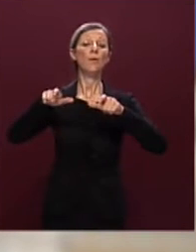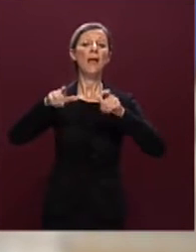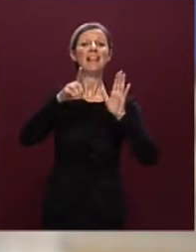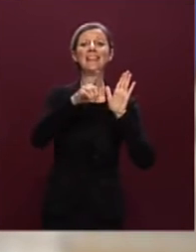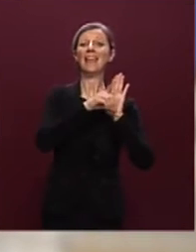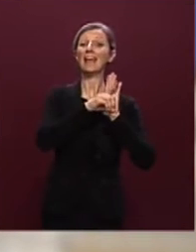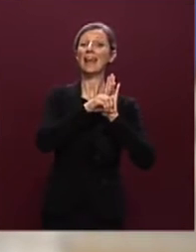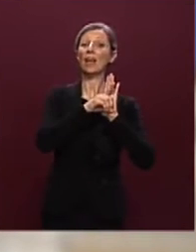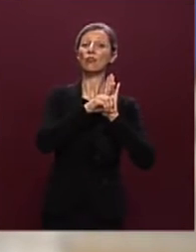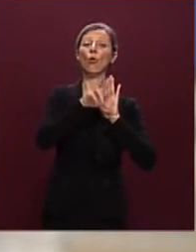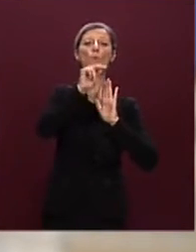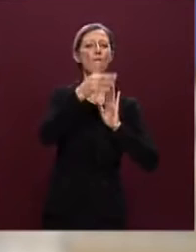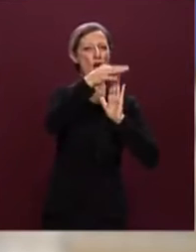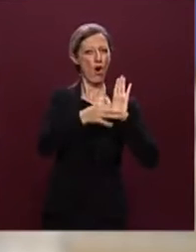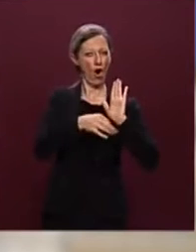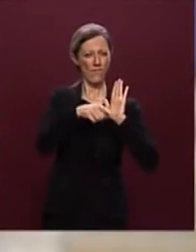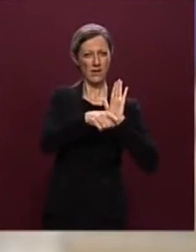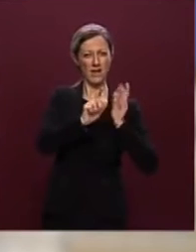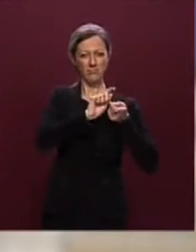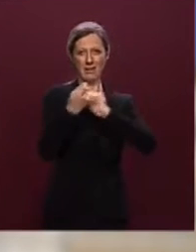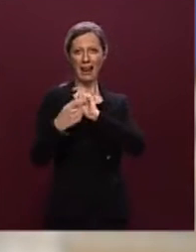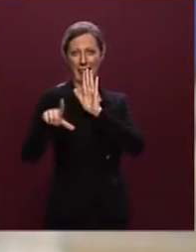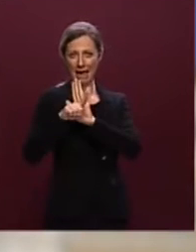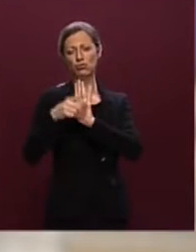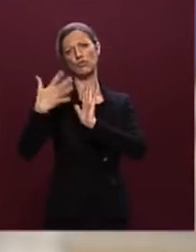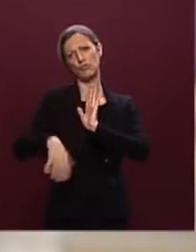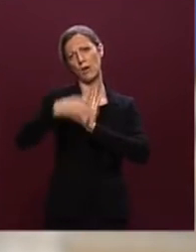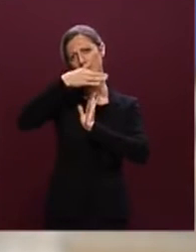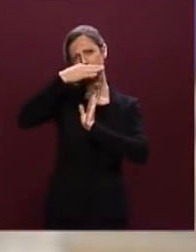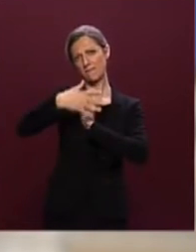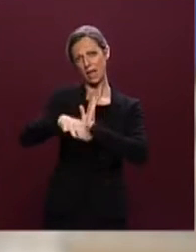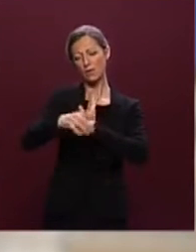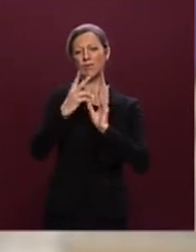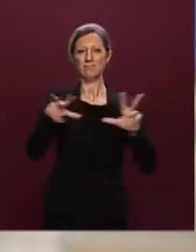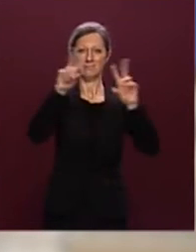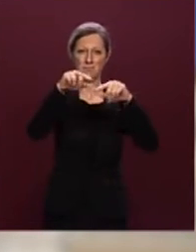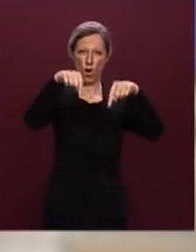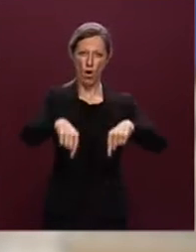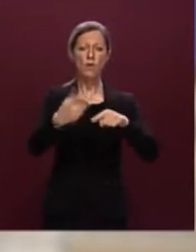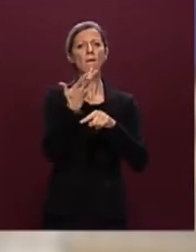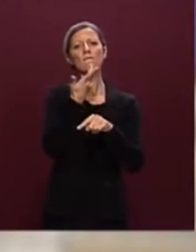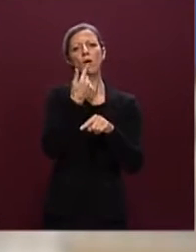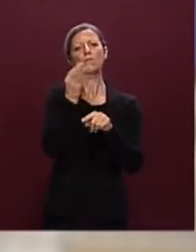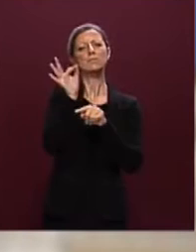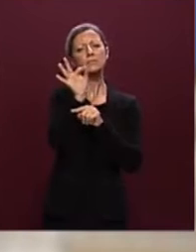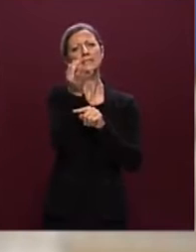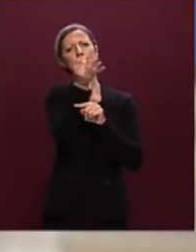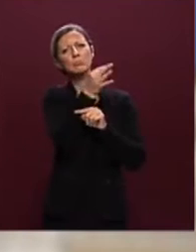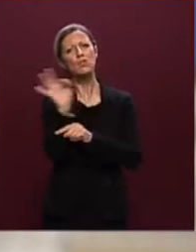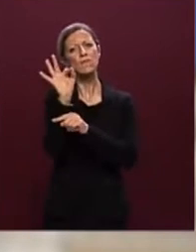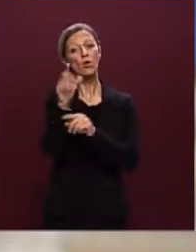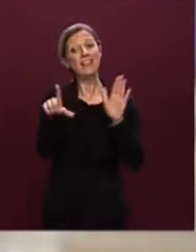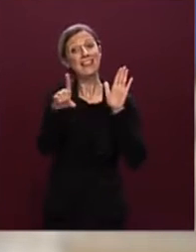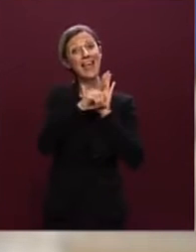del decreto sulla nuova governance per fare un riferimento specifico collegato ai contenuti di